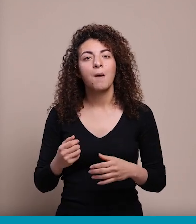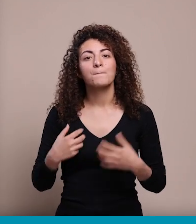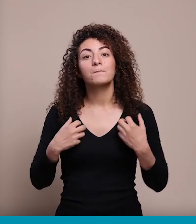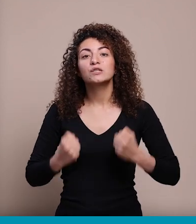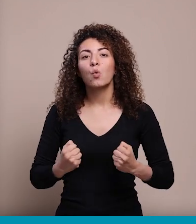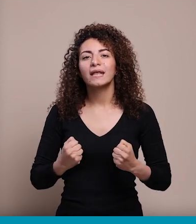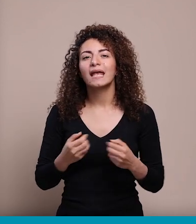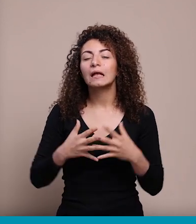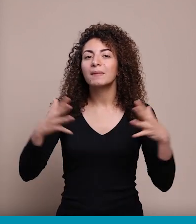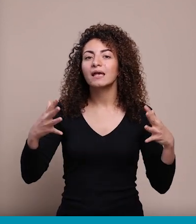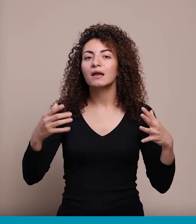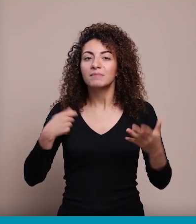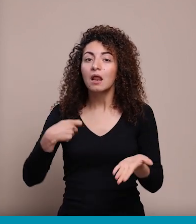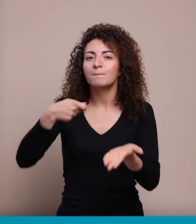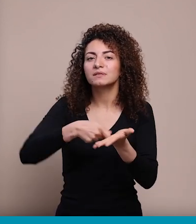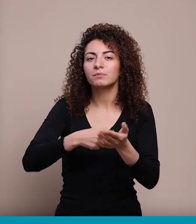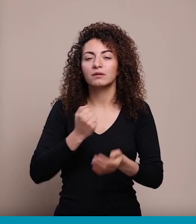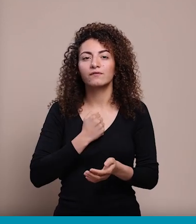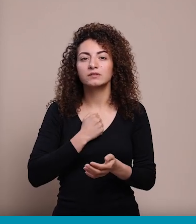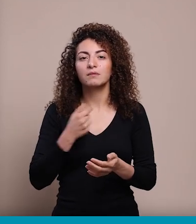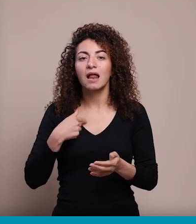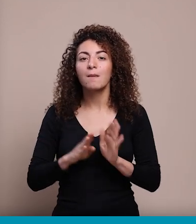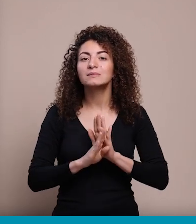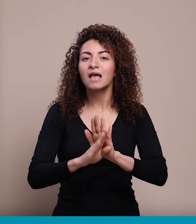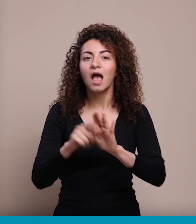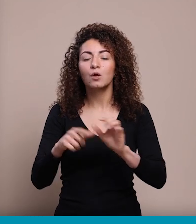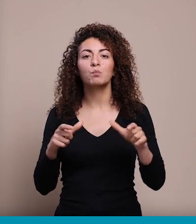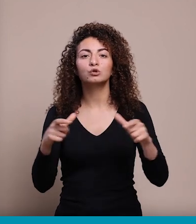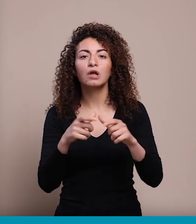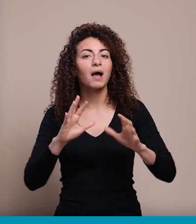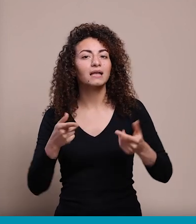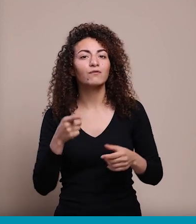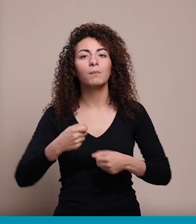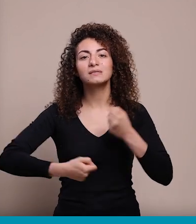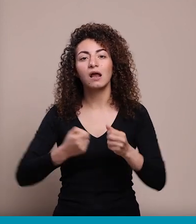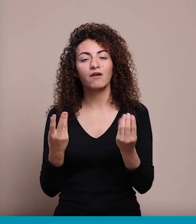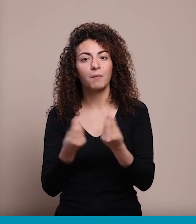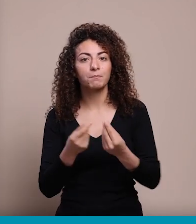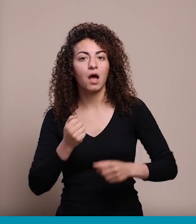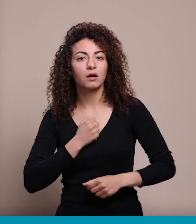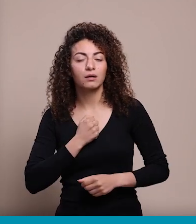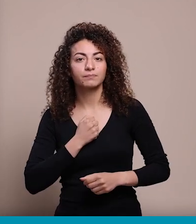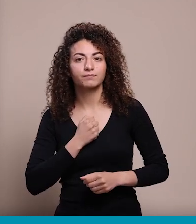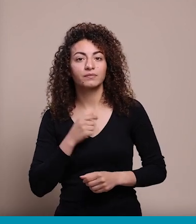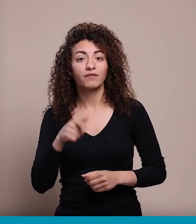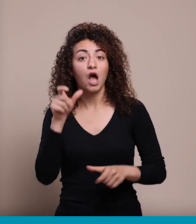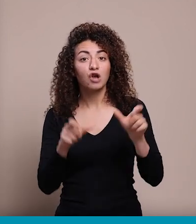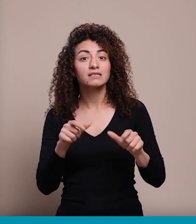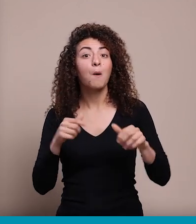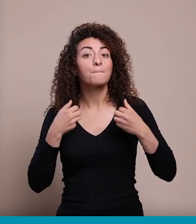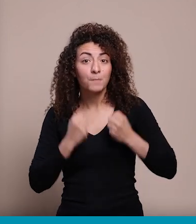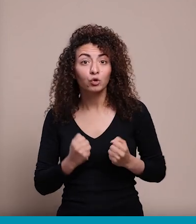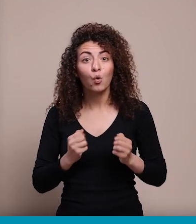لنثبط حالنا لنفرج حالنا لنساعد المجتمع كيف يتعامل معنا بمحلات بدون